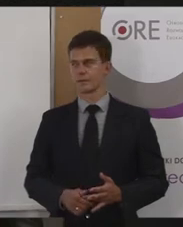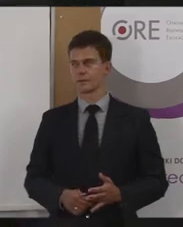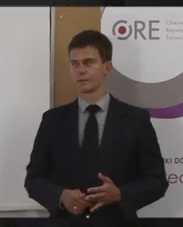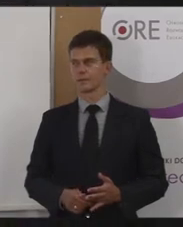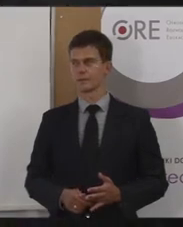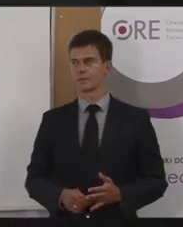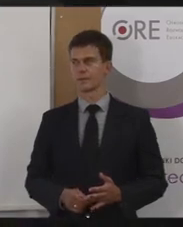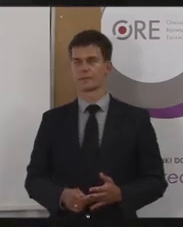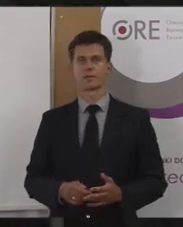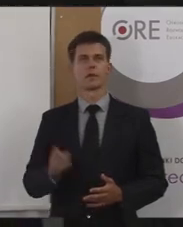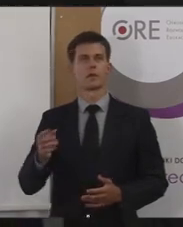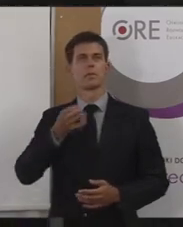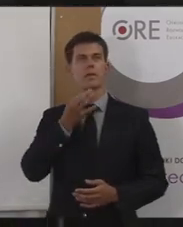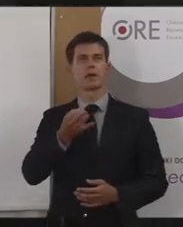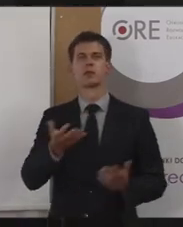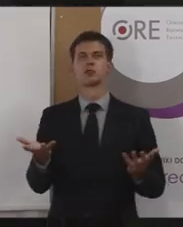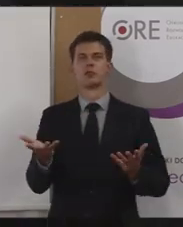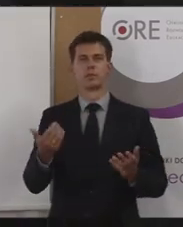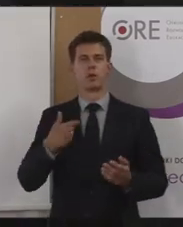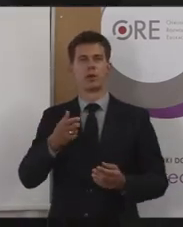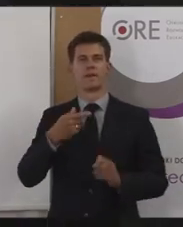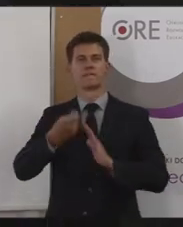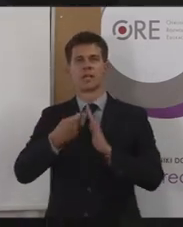Dobra. Wiadomo, gdzie się akcja tego filmu dzieje?